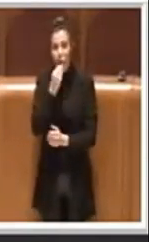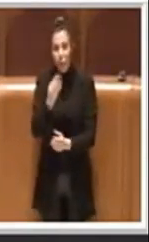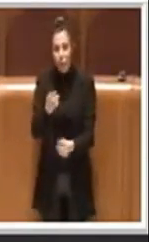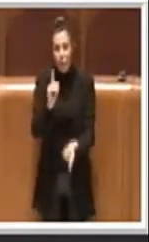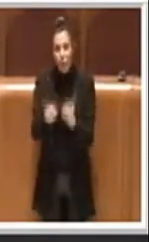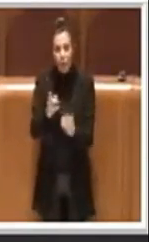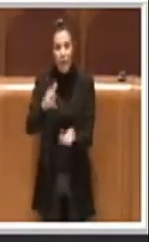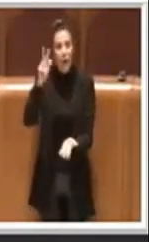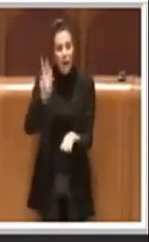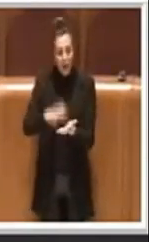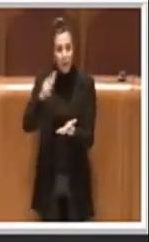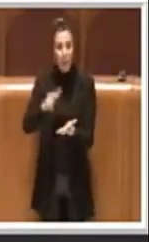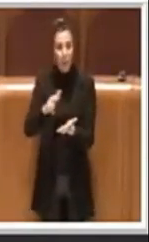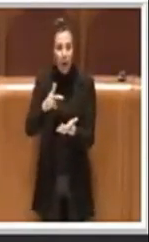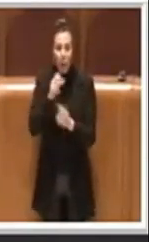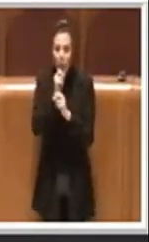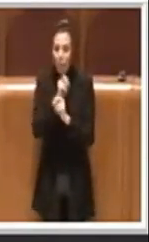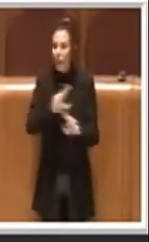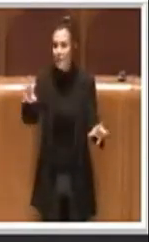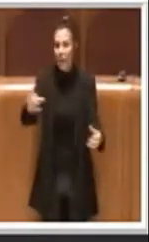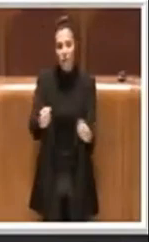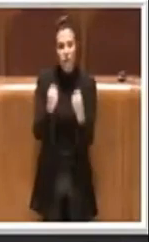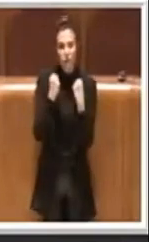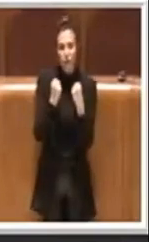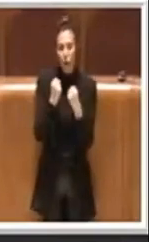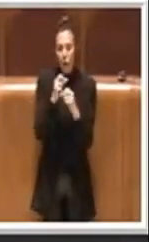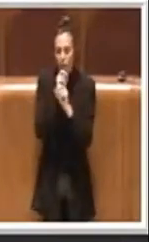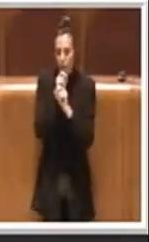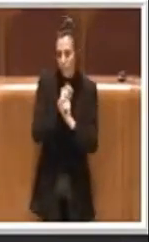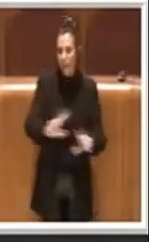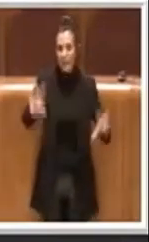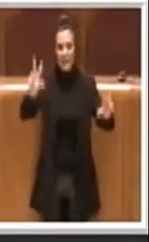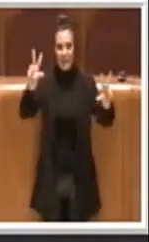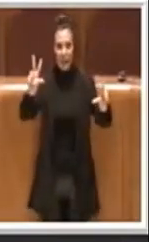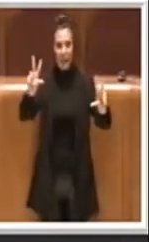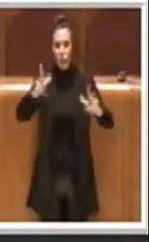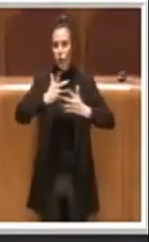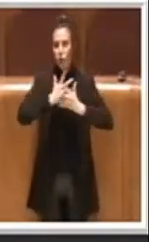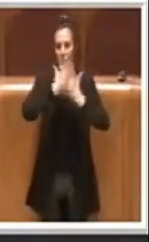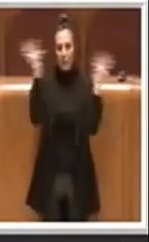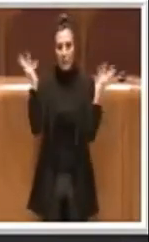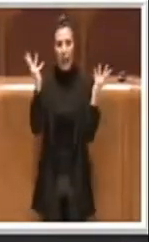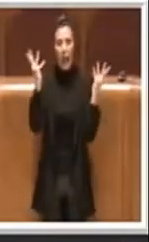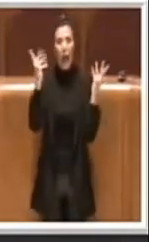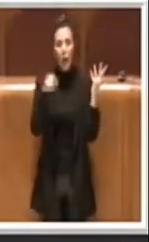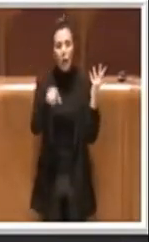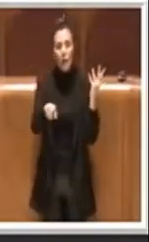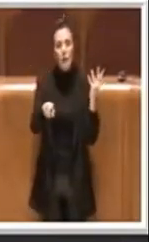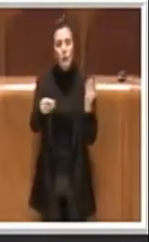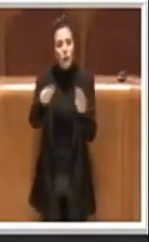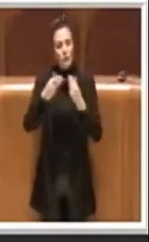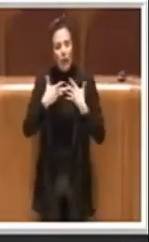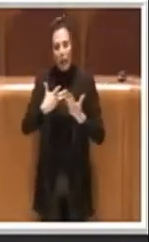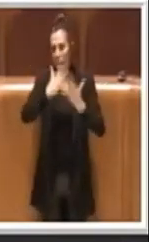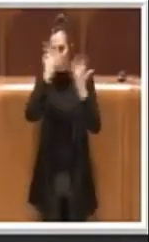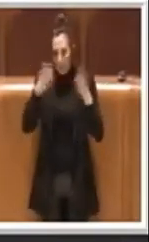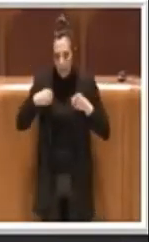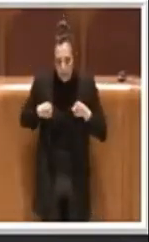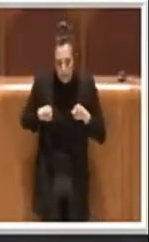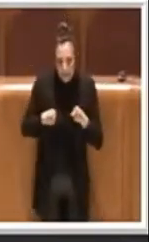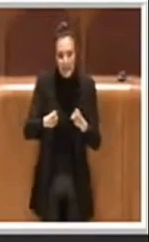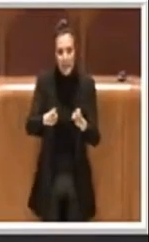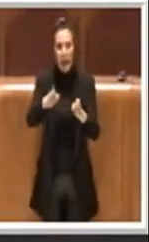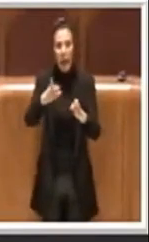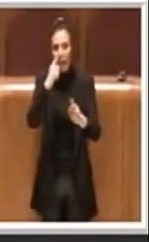molto chiaro, finalmente ecco si darà un segnale netto e si tenerà quella che è la strada ovviamente dell'alimentazione